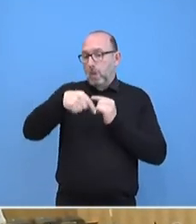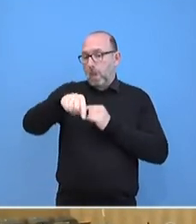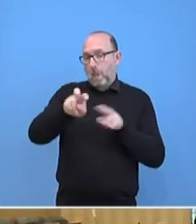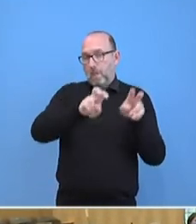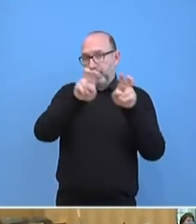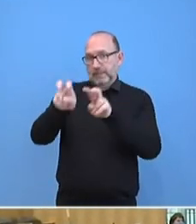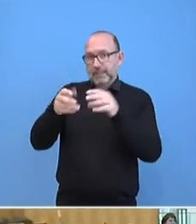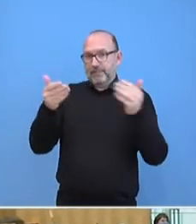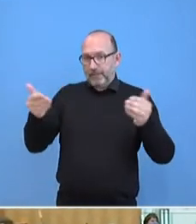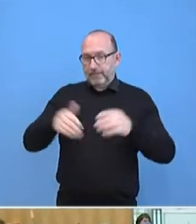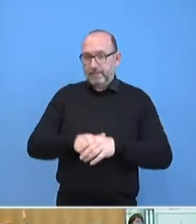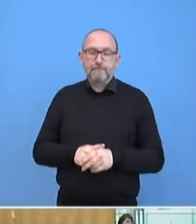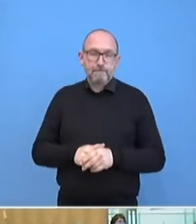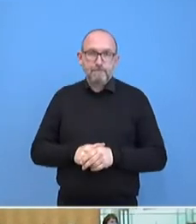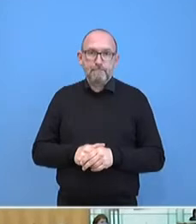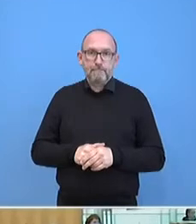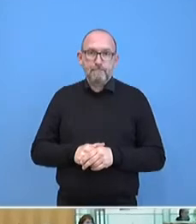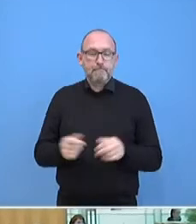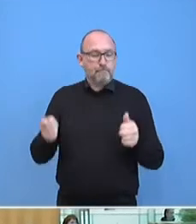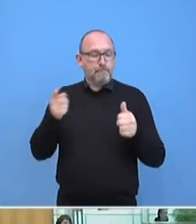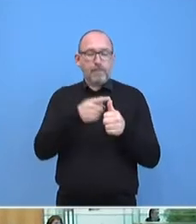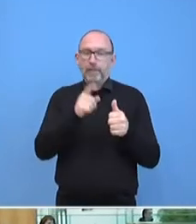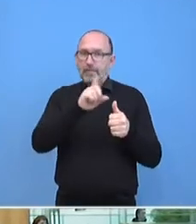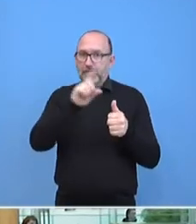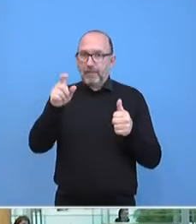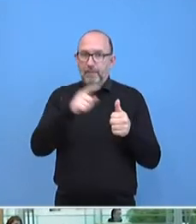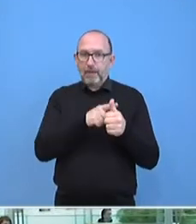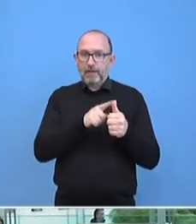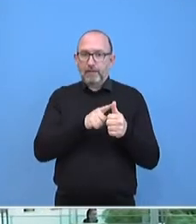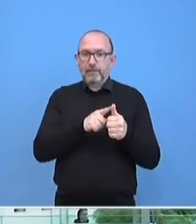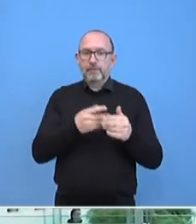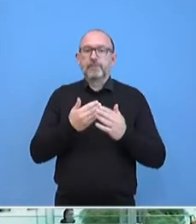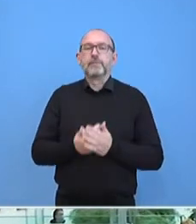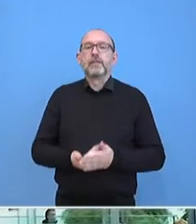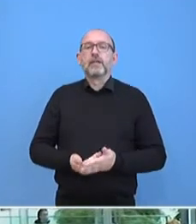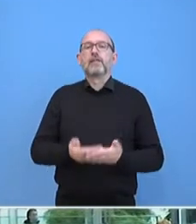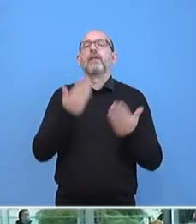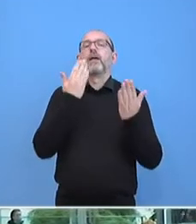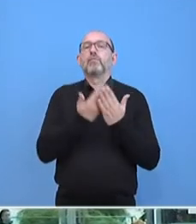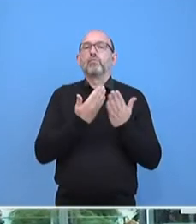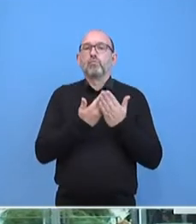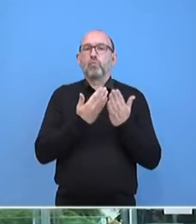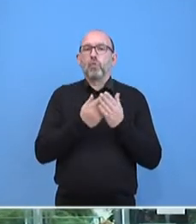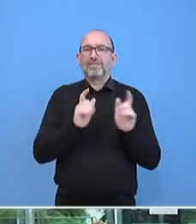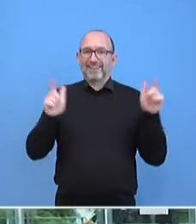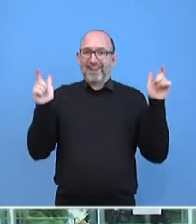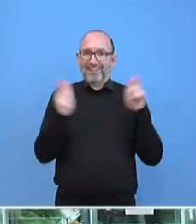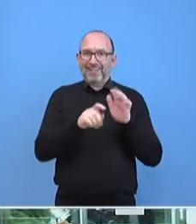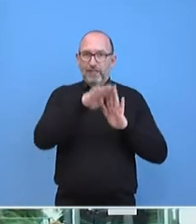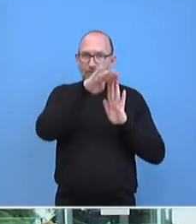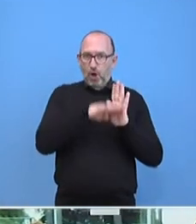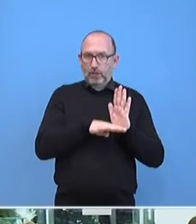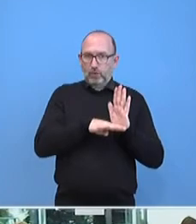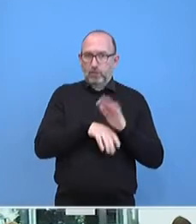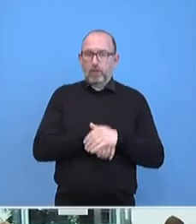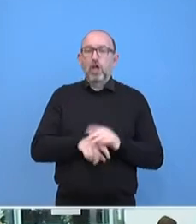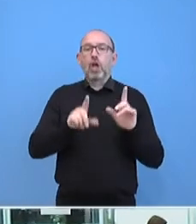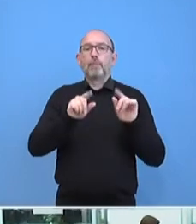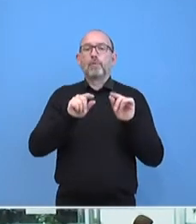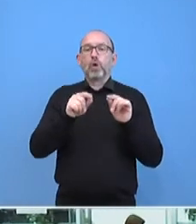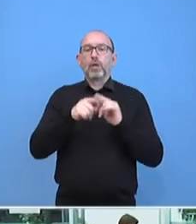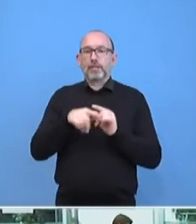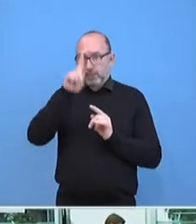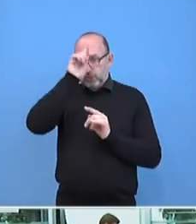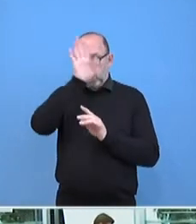Da ging es zum einen mal um die Muster-Quarantäne-Verordnung. Es betrifft Einreisen aus